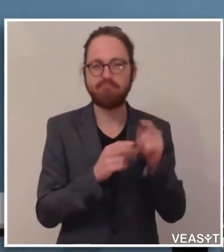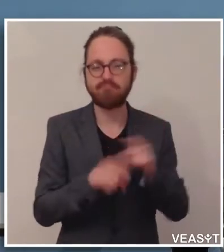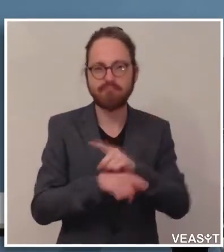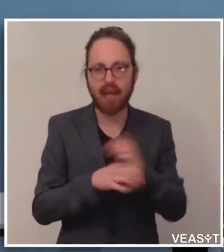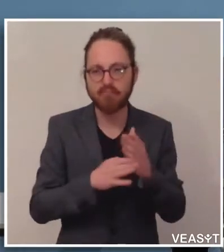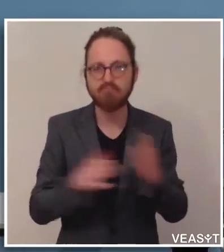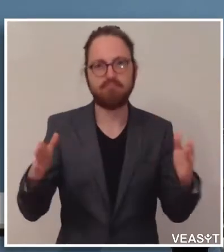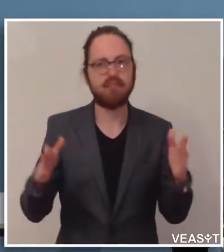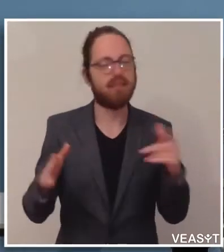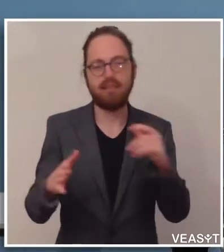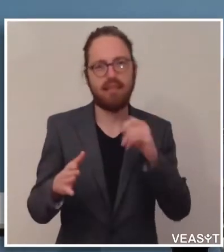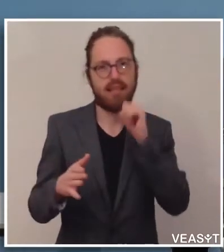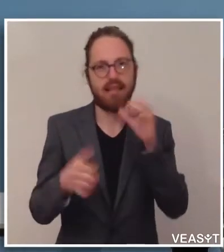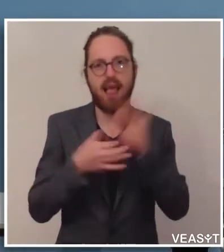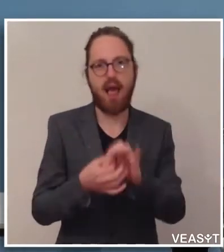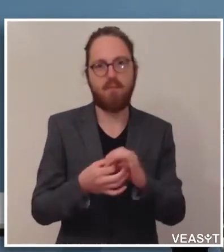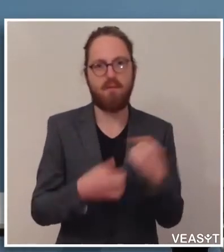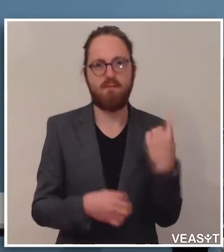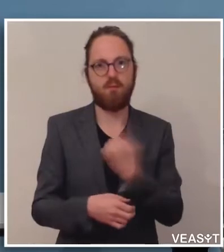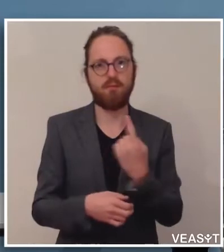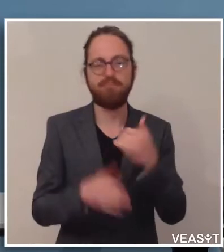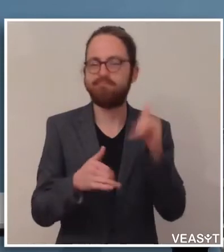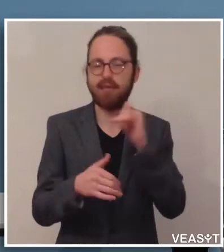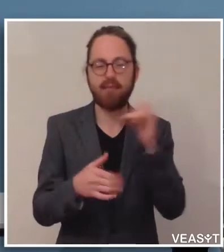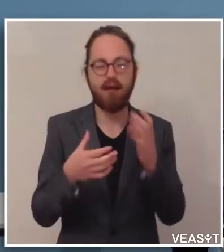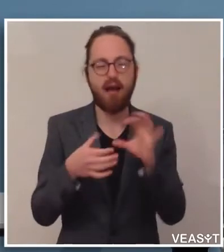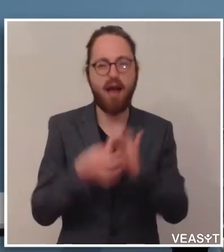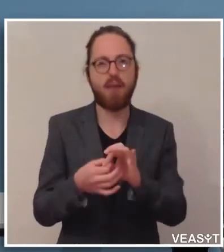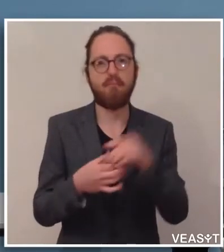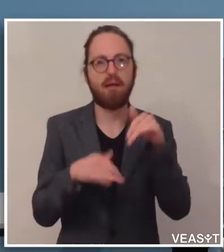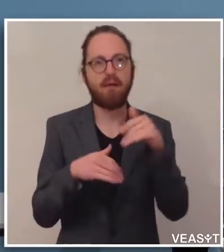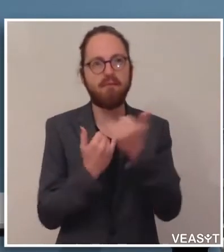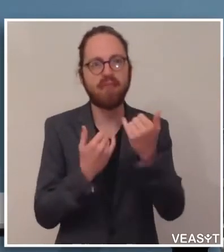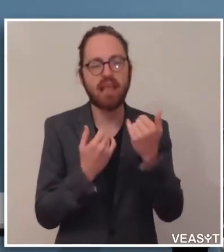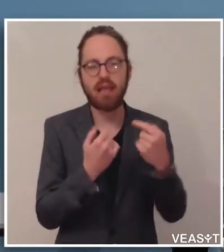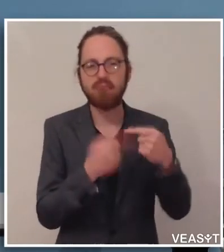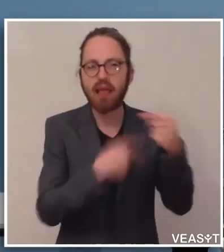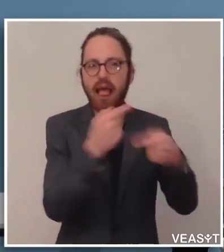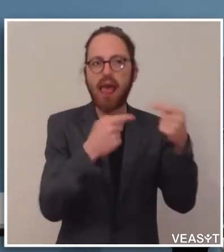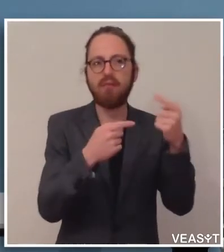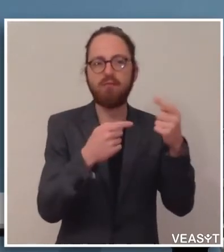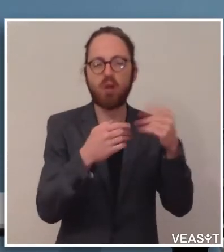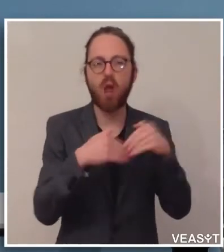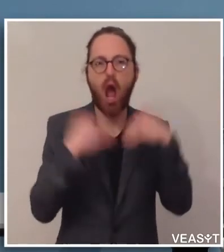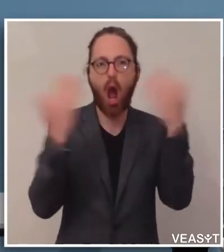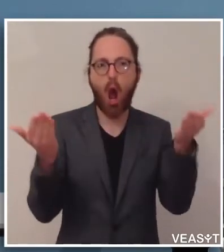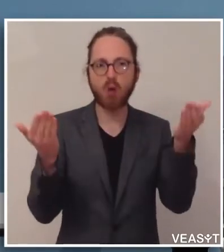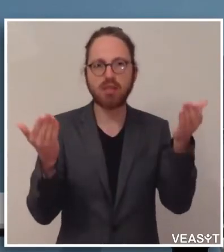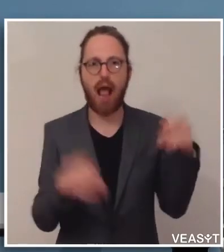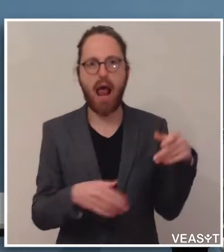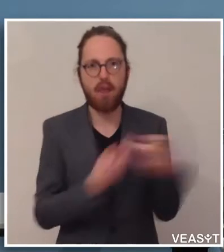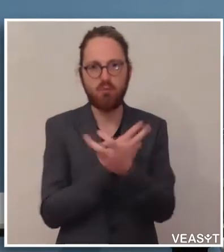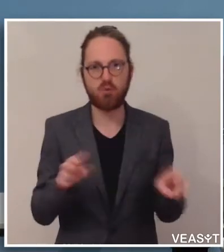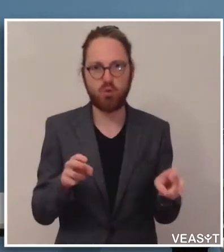viel stärker noch von Entwicklungen auch außerhalb Südtirols im westlichen Staatsgebiet, aber vor allem auch in